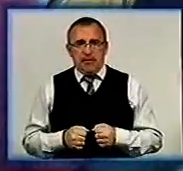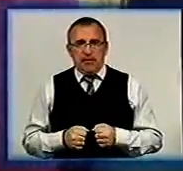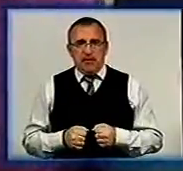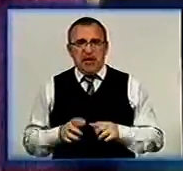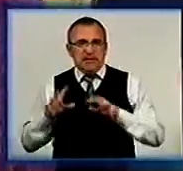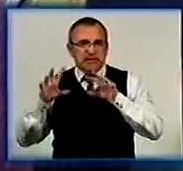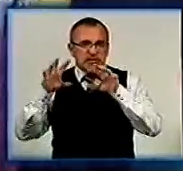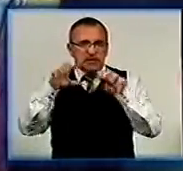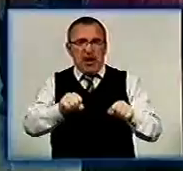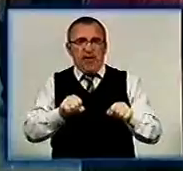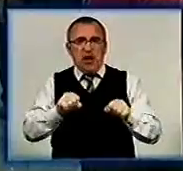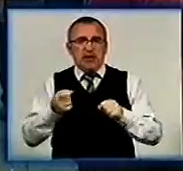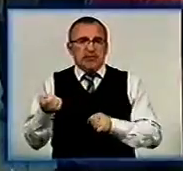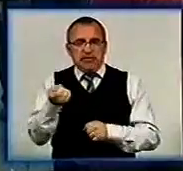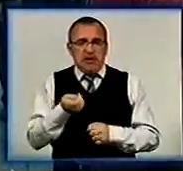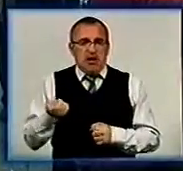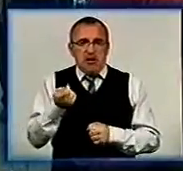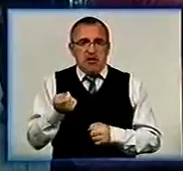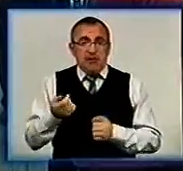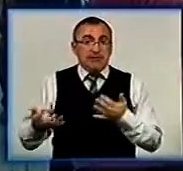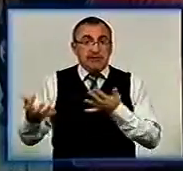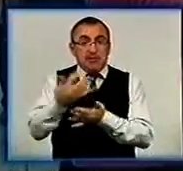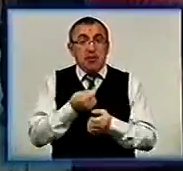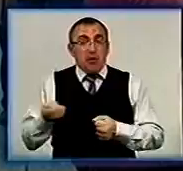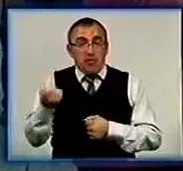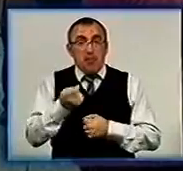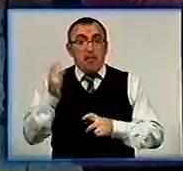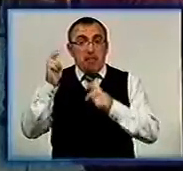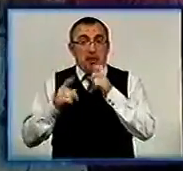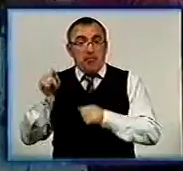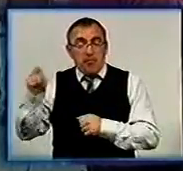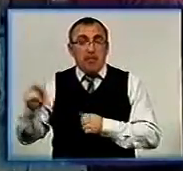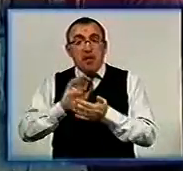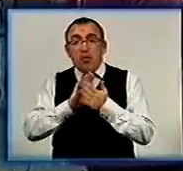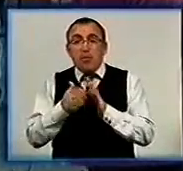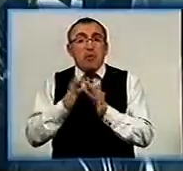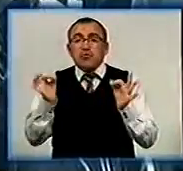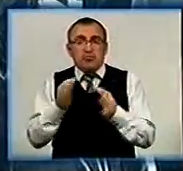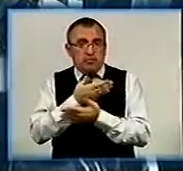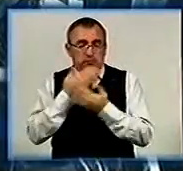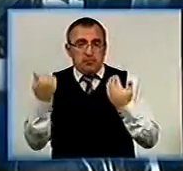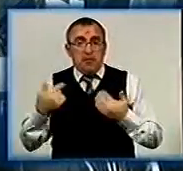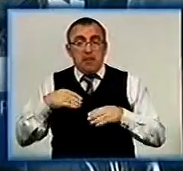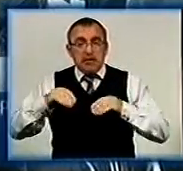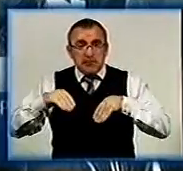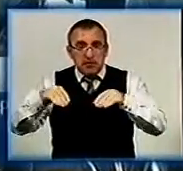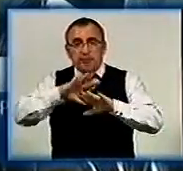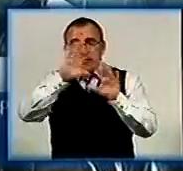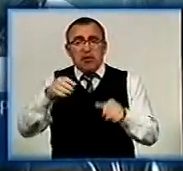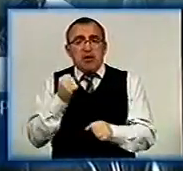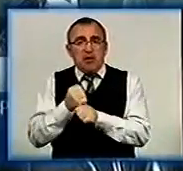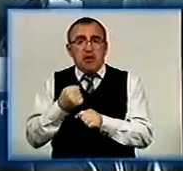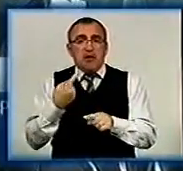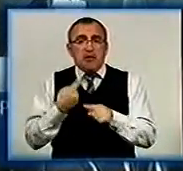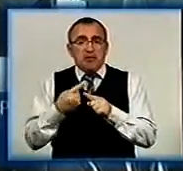зерна. Люди говорять, зібране зерно належить підприємству, а ніяких угод не існувало. Ми засівали, все робили, ця